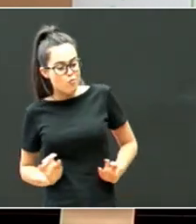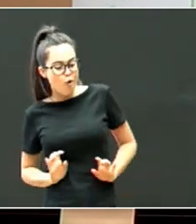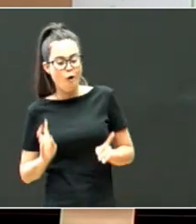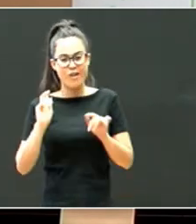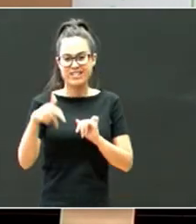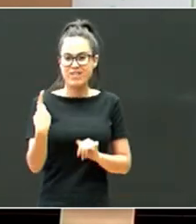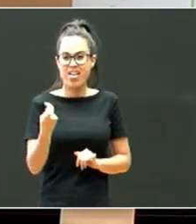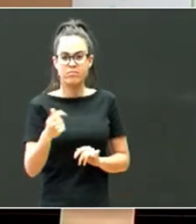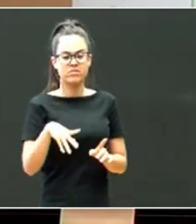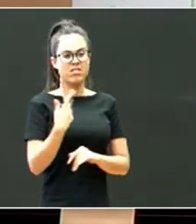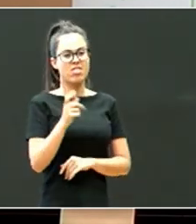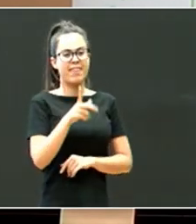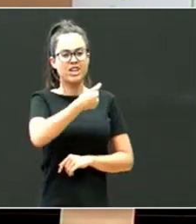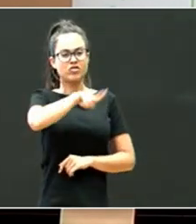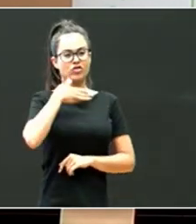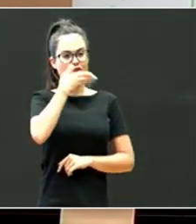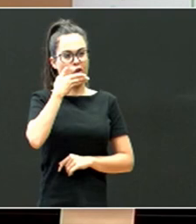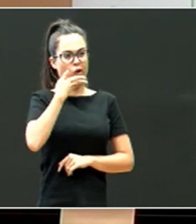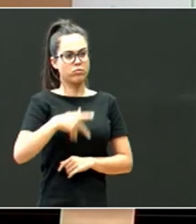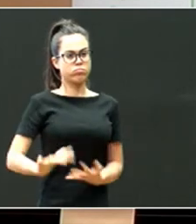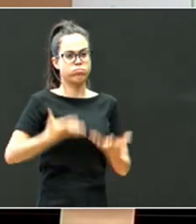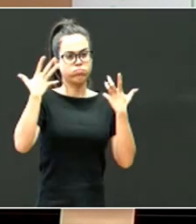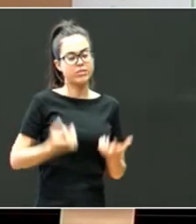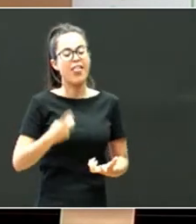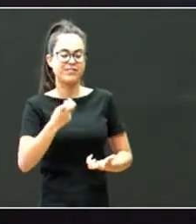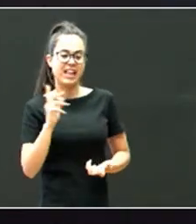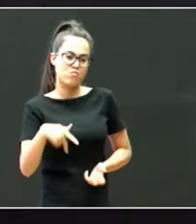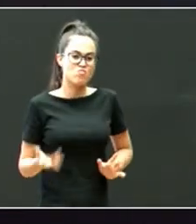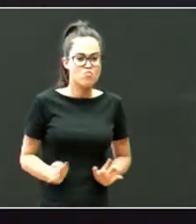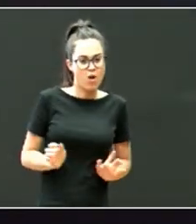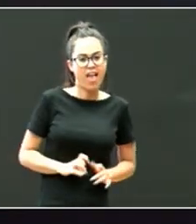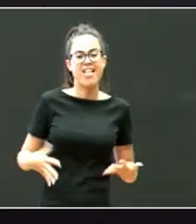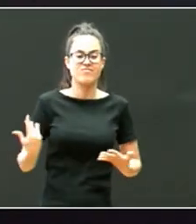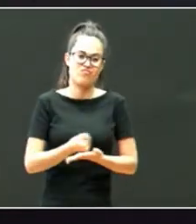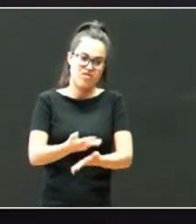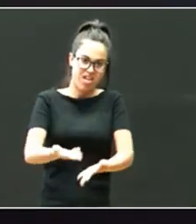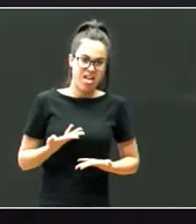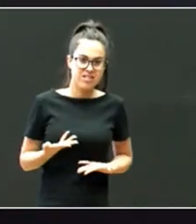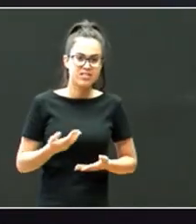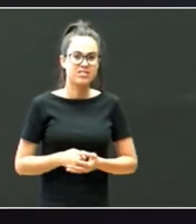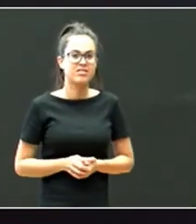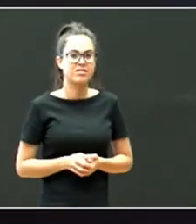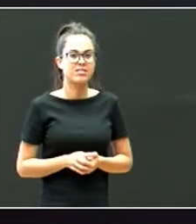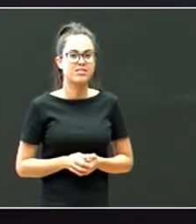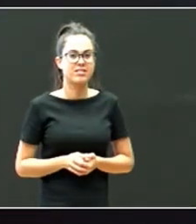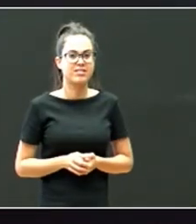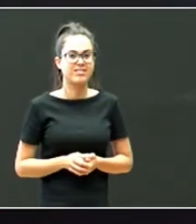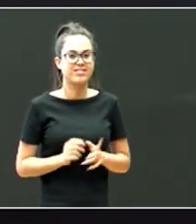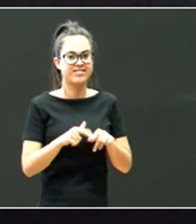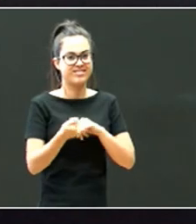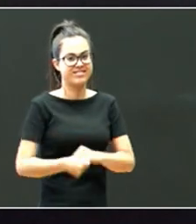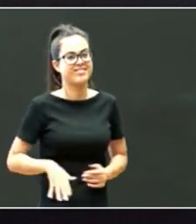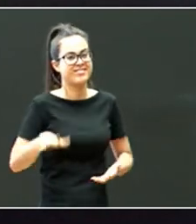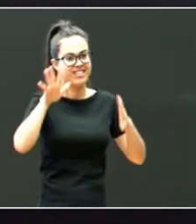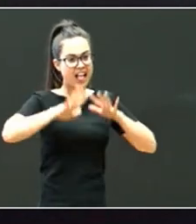eskolako zozerioa gare, humorie, pixkat, danoi, etortza zaigu, ondo, eta askorla jatzen